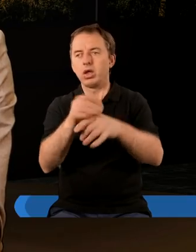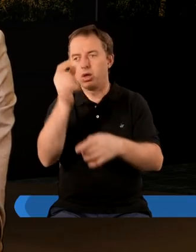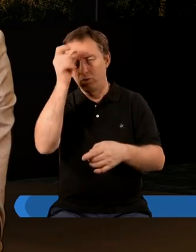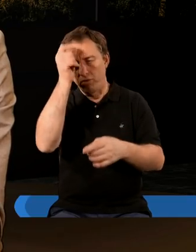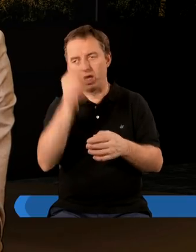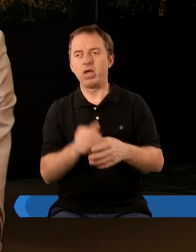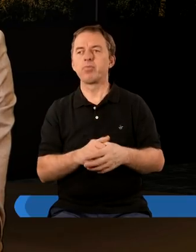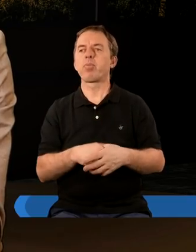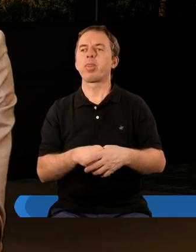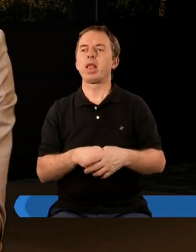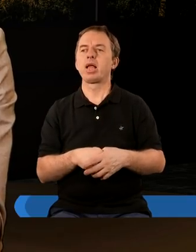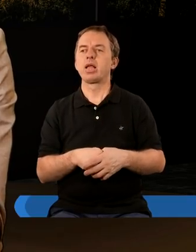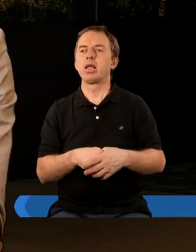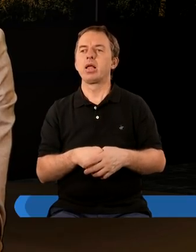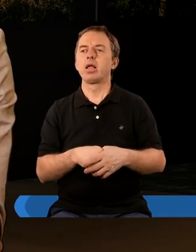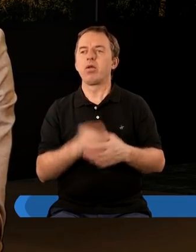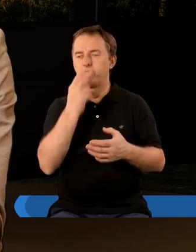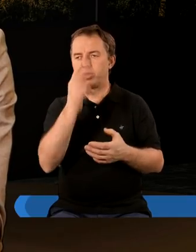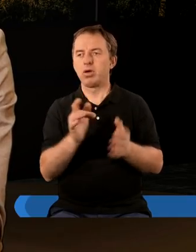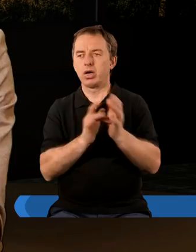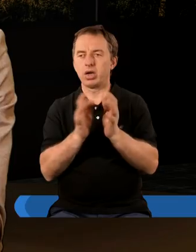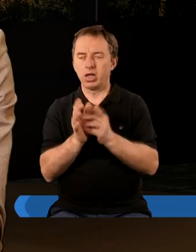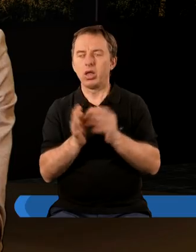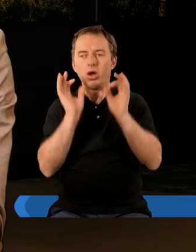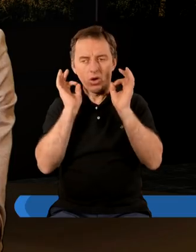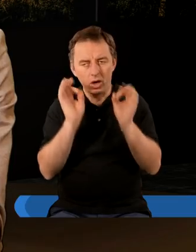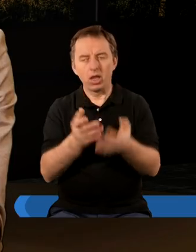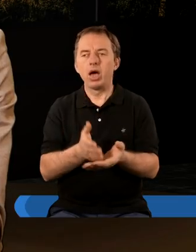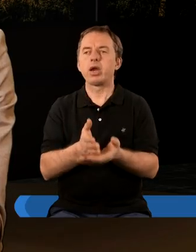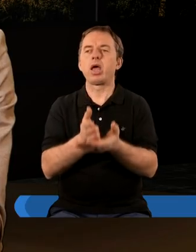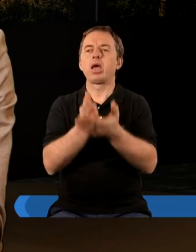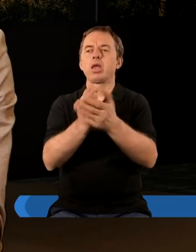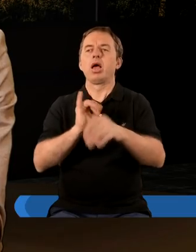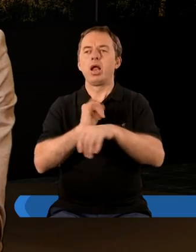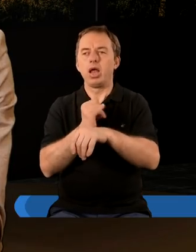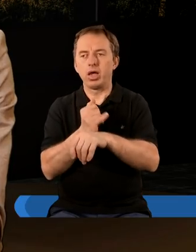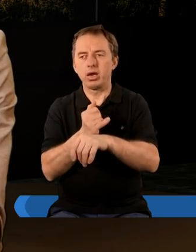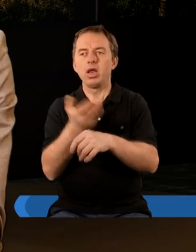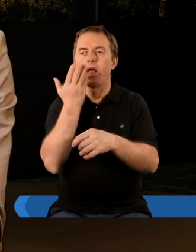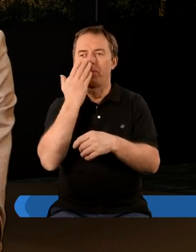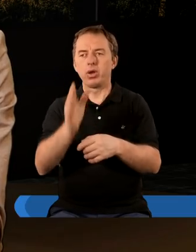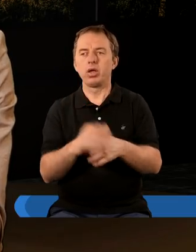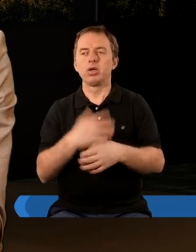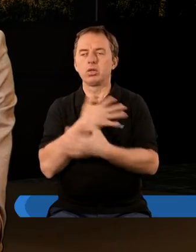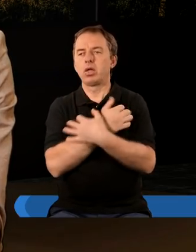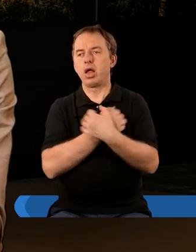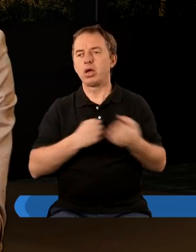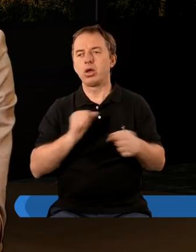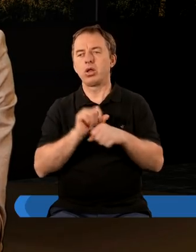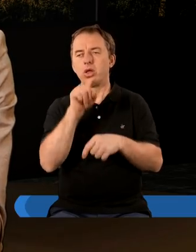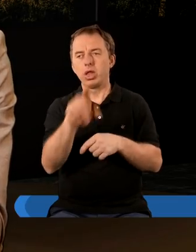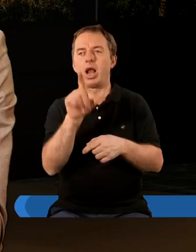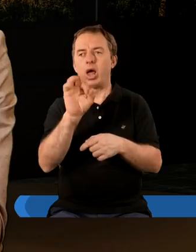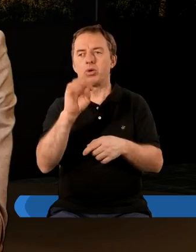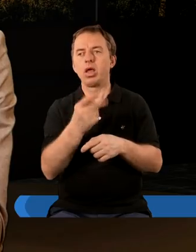człowiekiem tak więc widzimy że Chrystus ma tu konkretną radę konkretne lekarstwo ale najbardziej tragiczne jest to